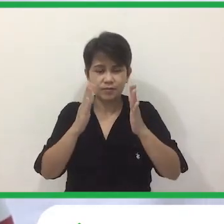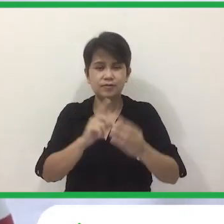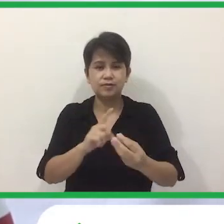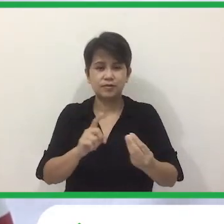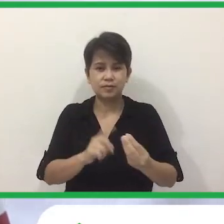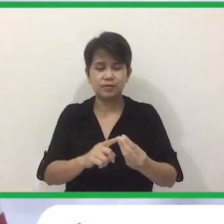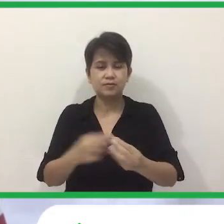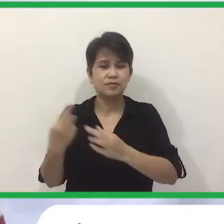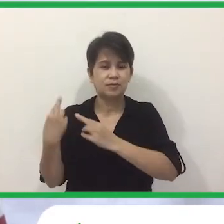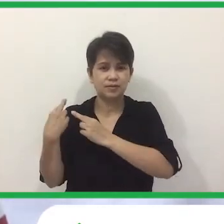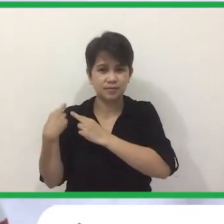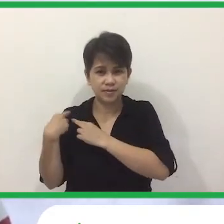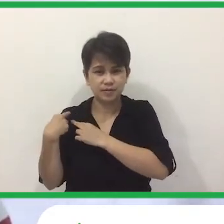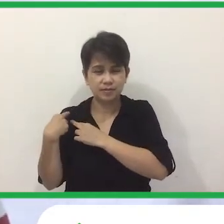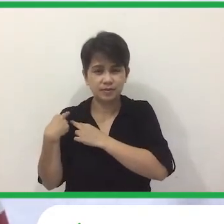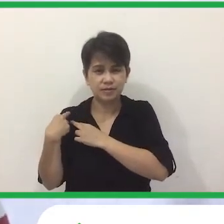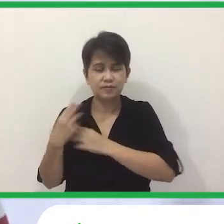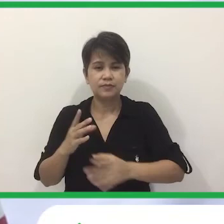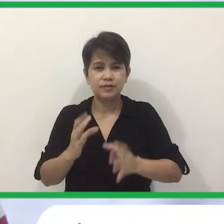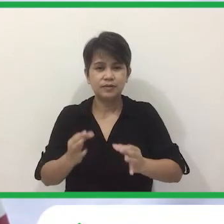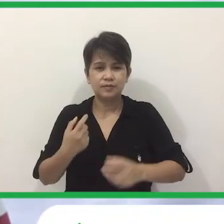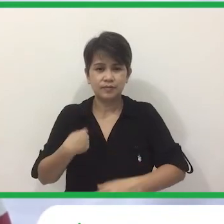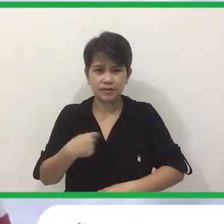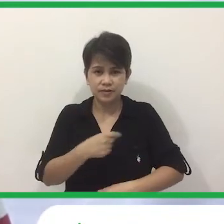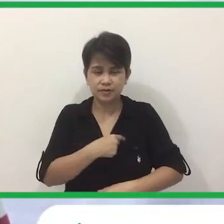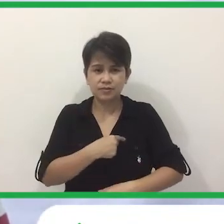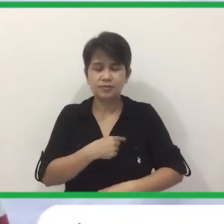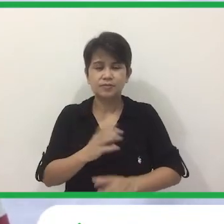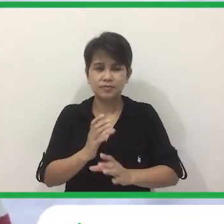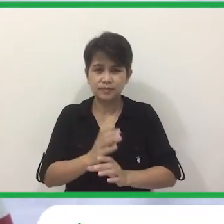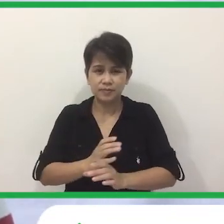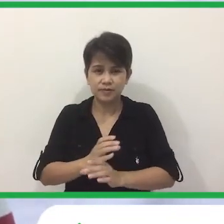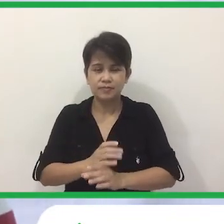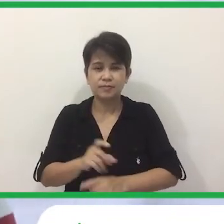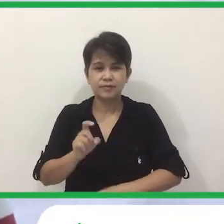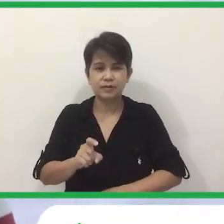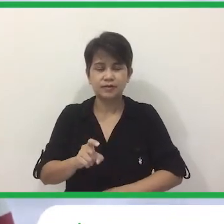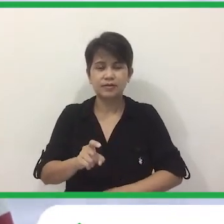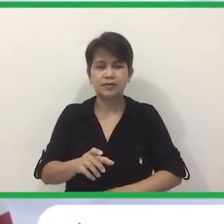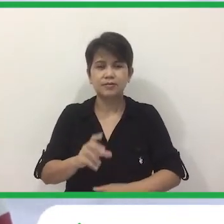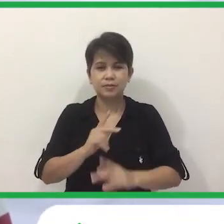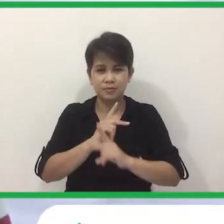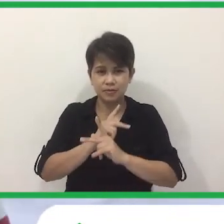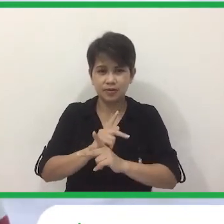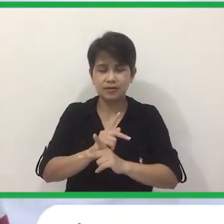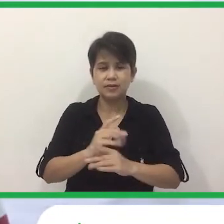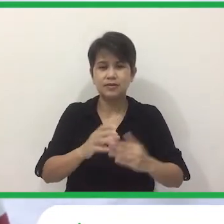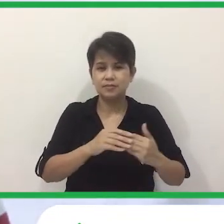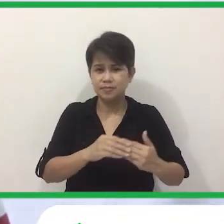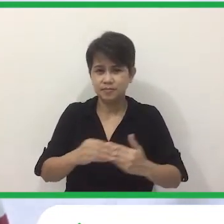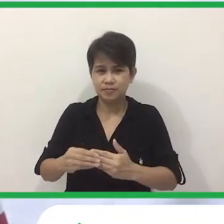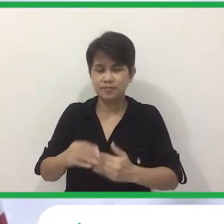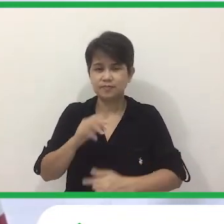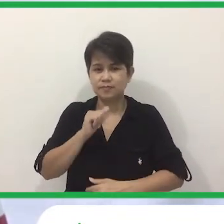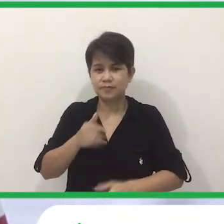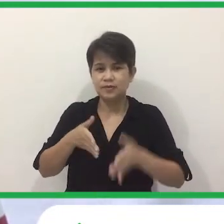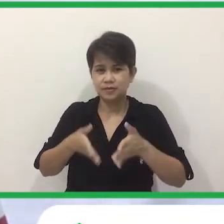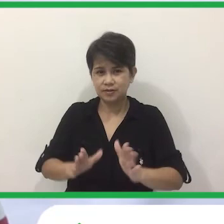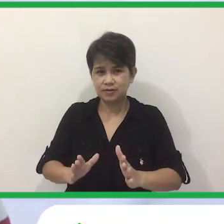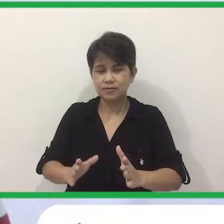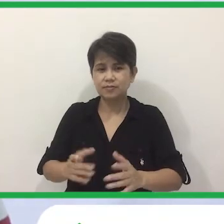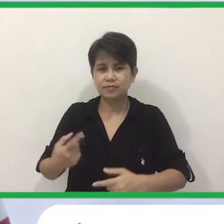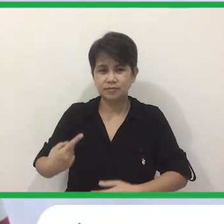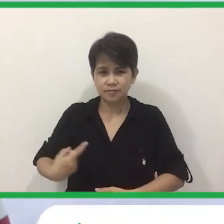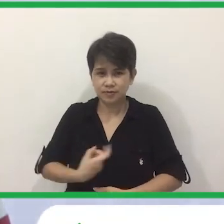Na Pag Meron Tayong Hinaalagaan Dapat Ay Binabantayan Natin Sila At Di Natin Sila